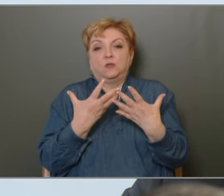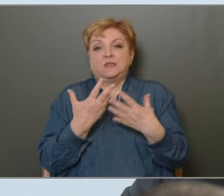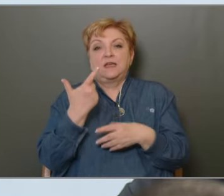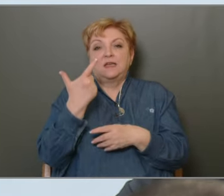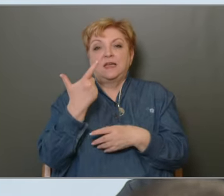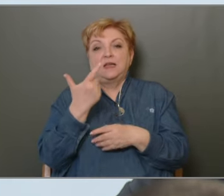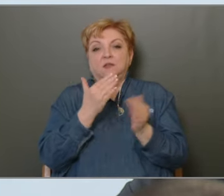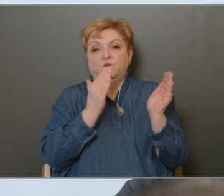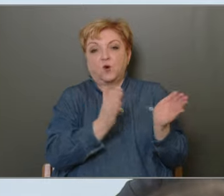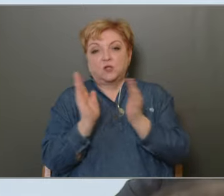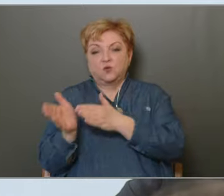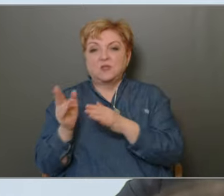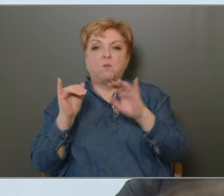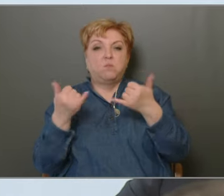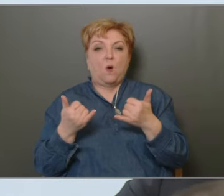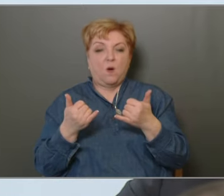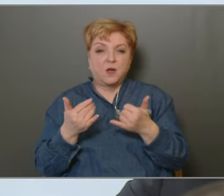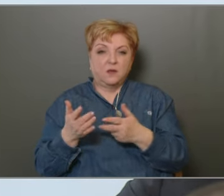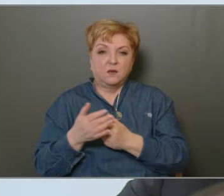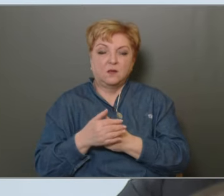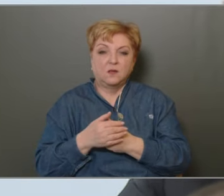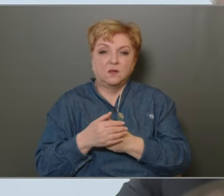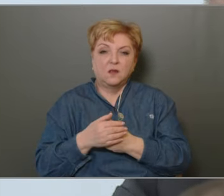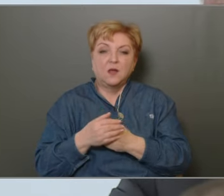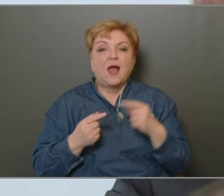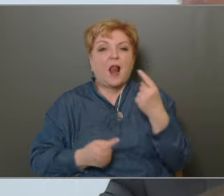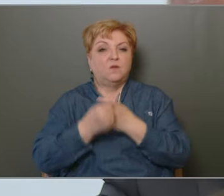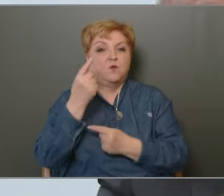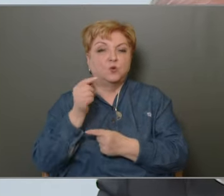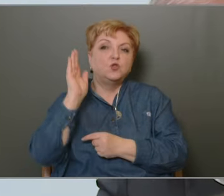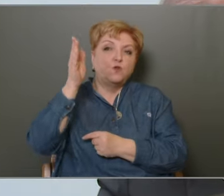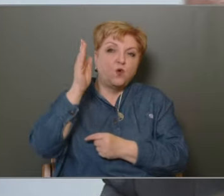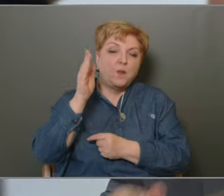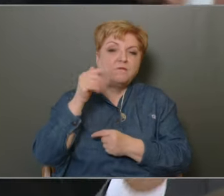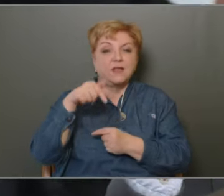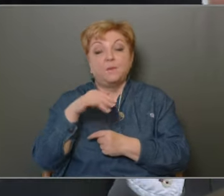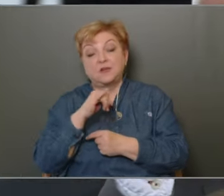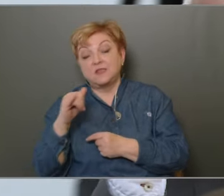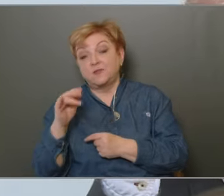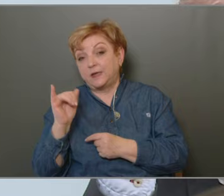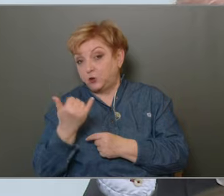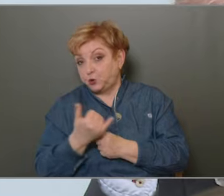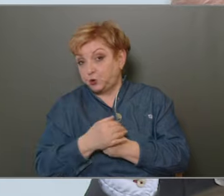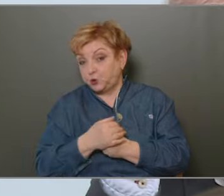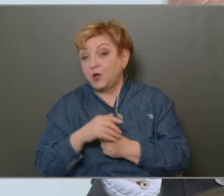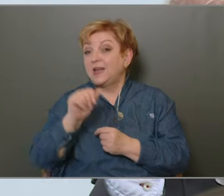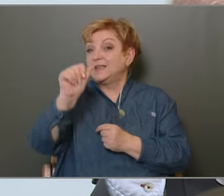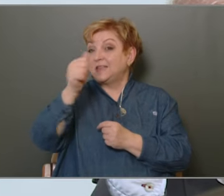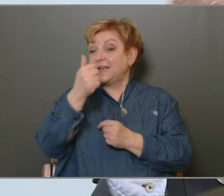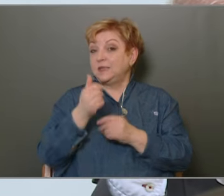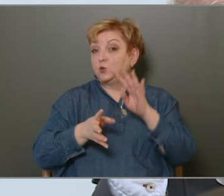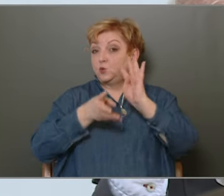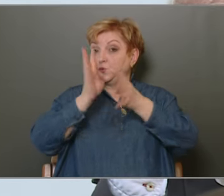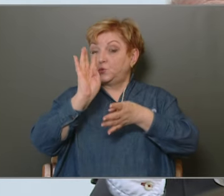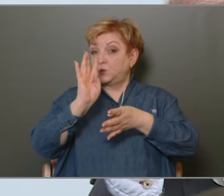két vonatkozásban is ezek a bajok fokozott mértékben fordulhatnak elő a jövőben, akár ebben az esztendőben is. Az egyik eset